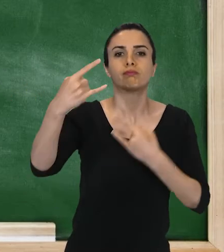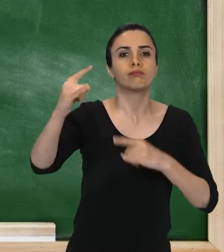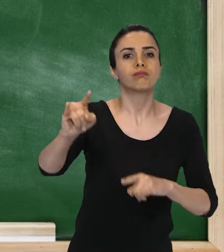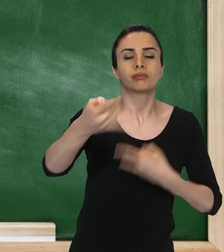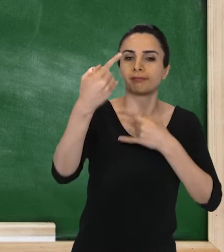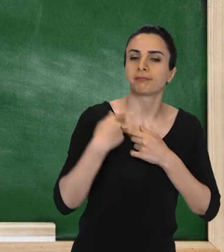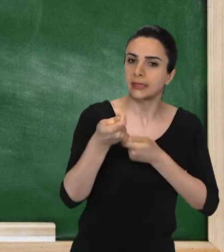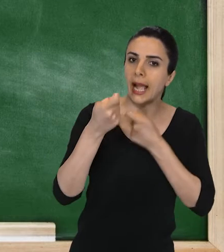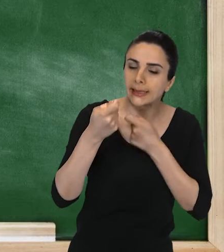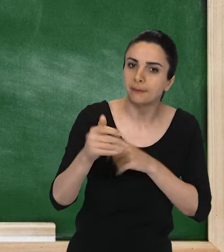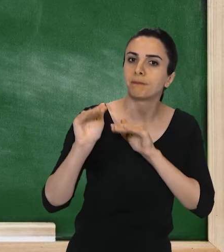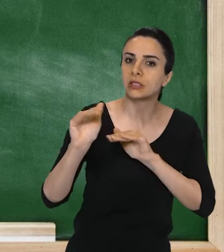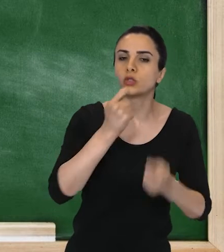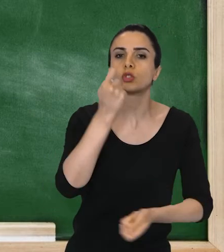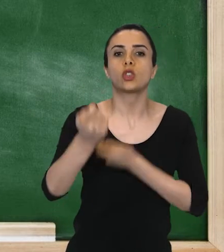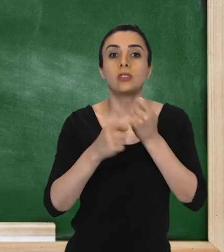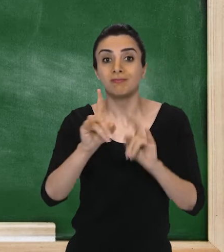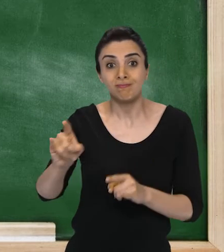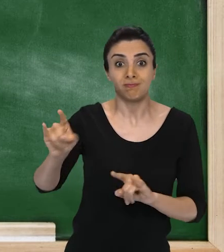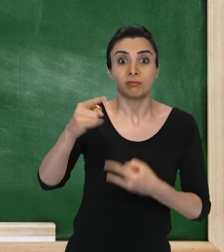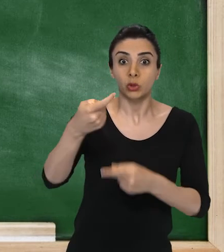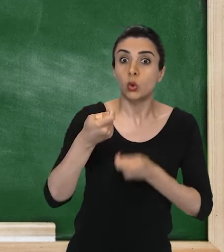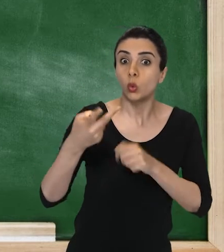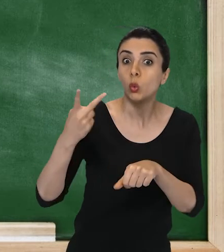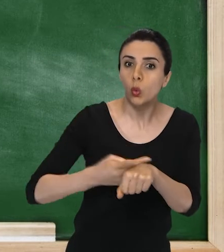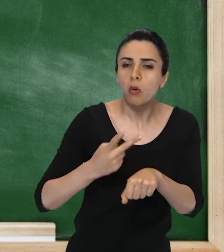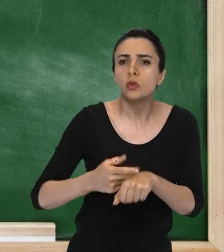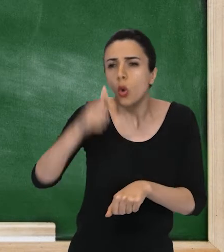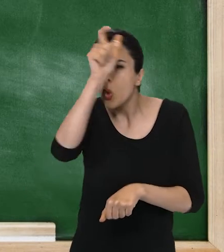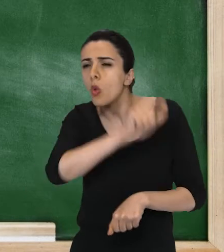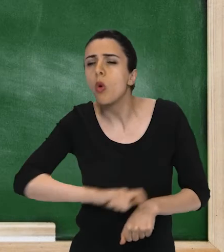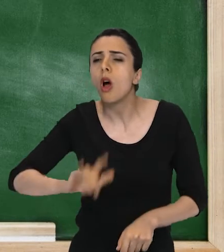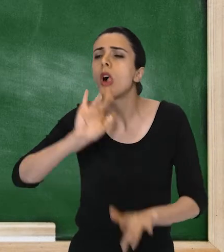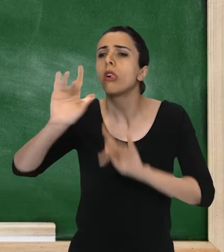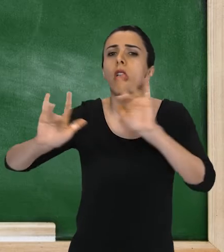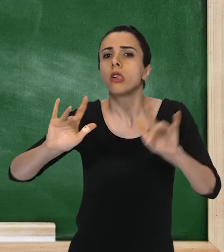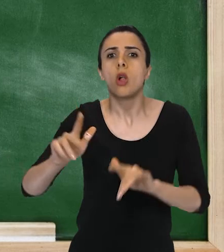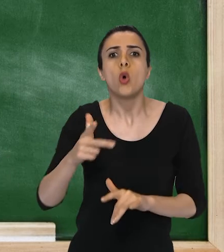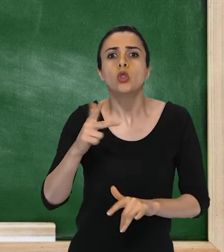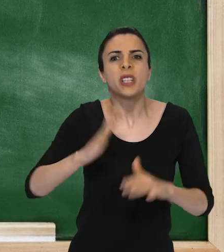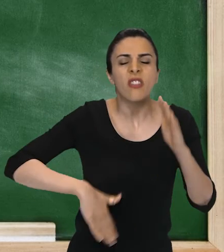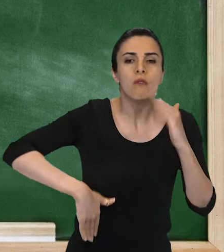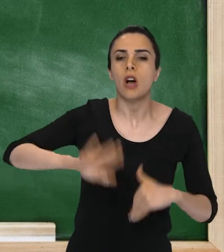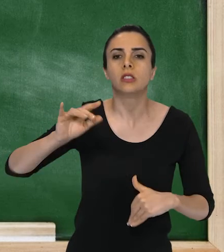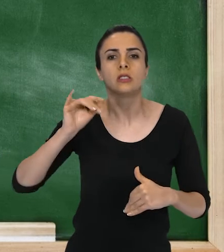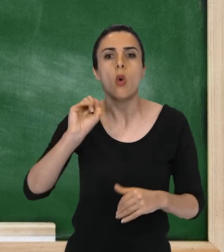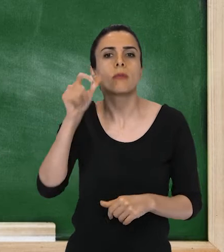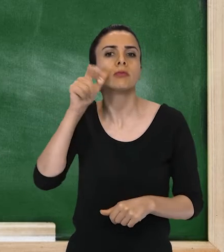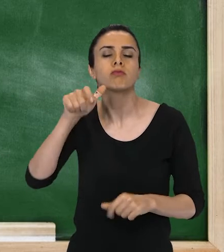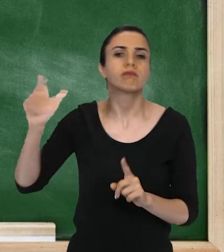Bilişim Ağı üstünden düzenlediğimiz çevrim içi kursa Türkiye'nin farklı yerlerinden 3 bin navzalda öğretmen katıldı.